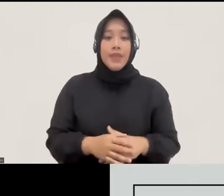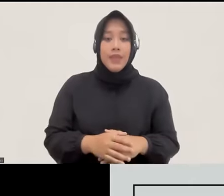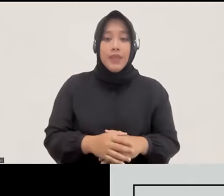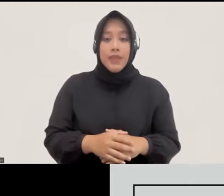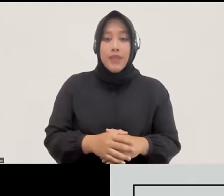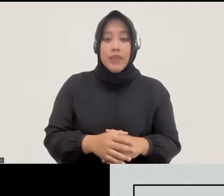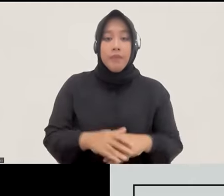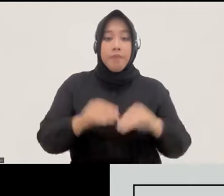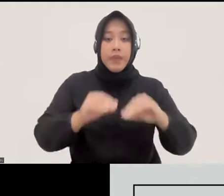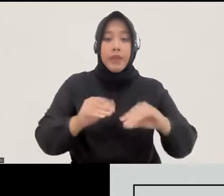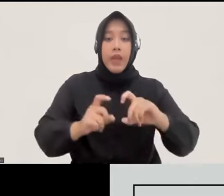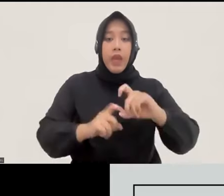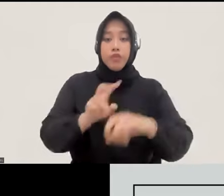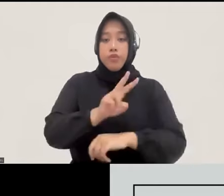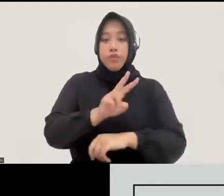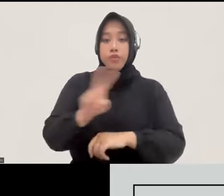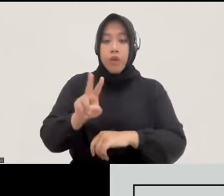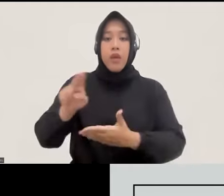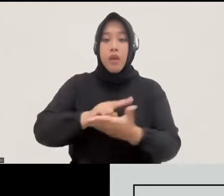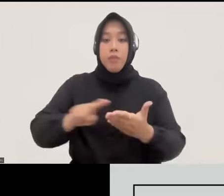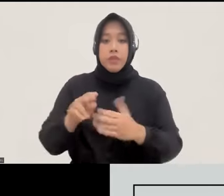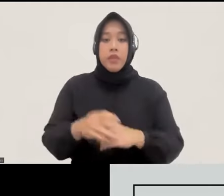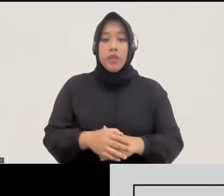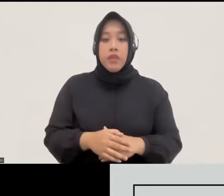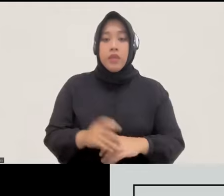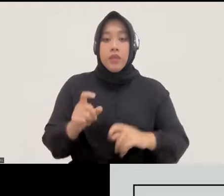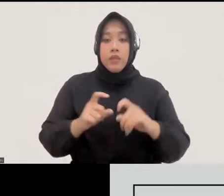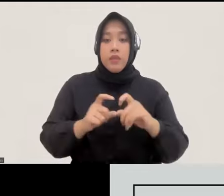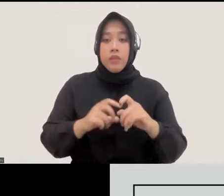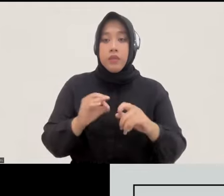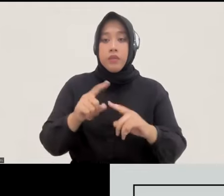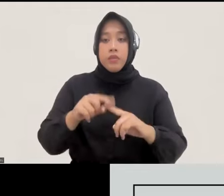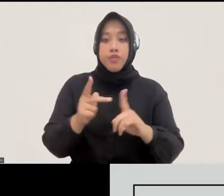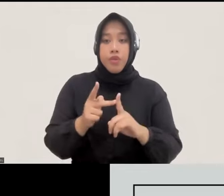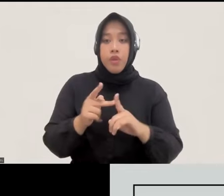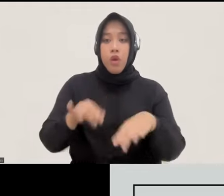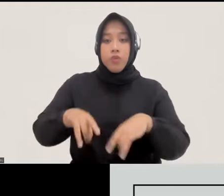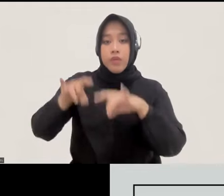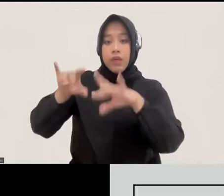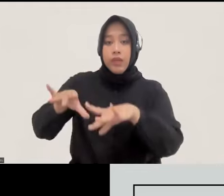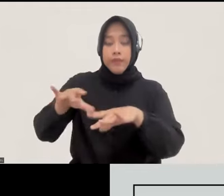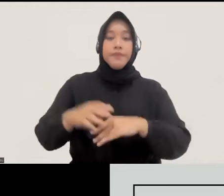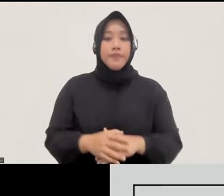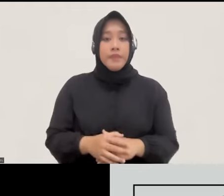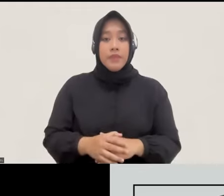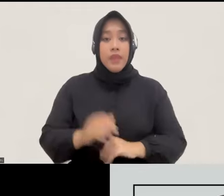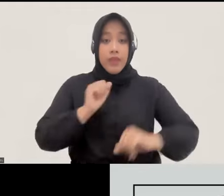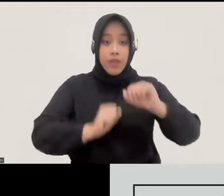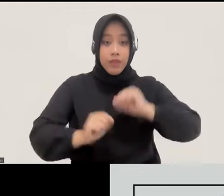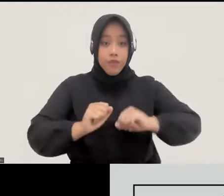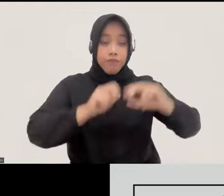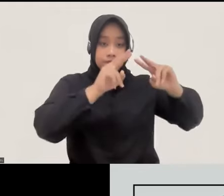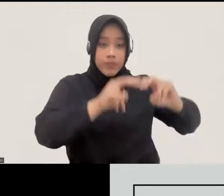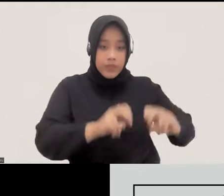-nya di University of New South Wales Australia dan Mbak Maidina juga aktif sebagai peneliti dan menulis di